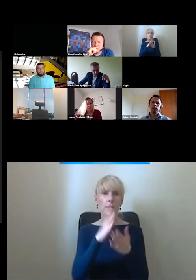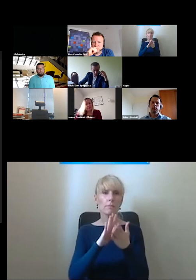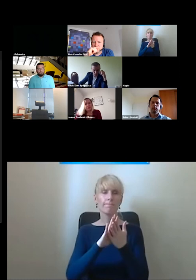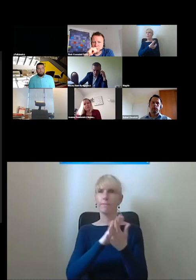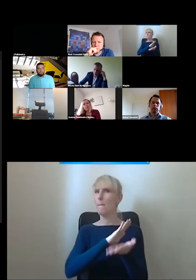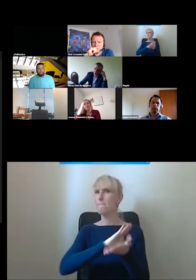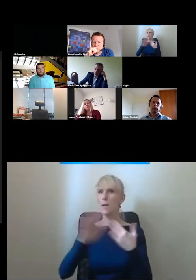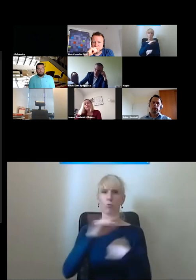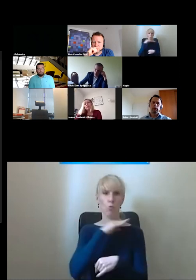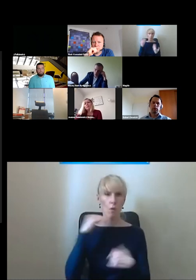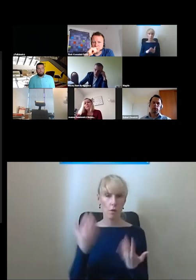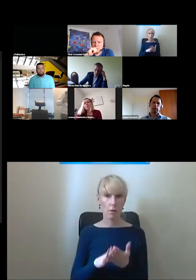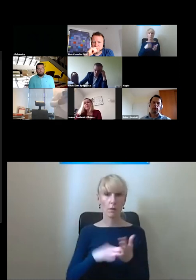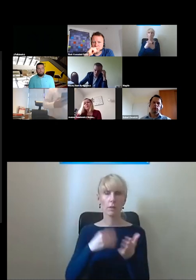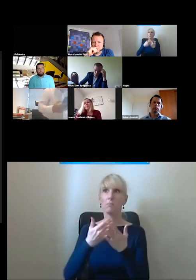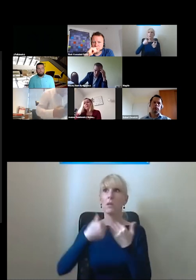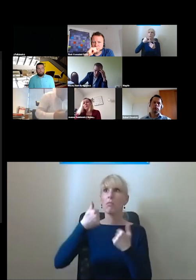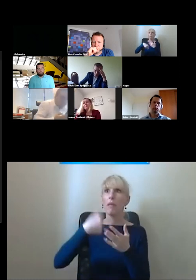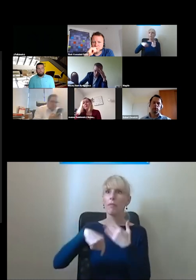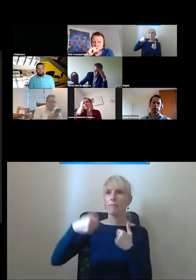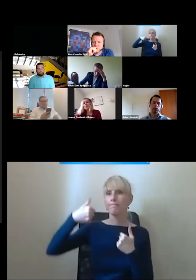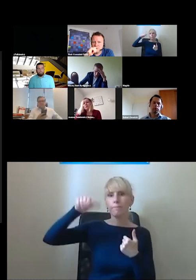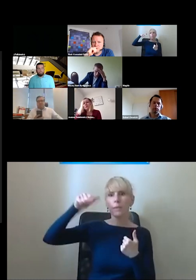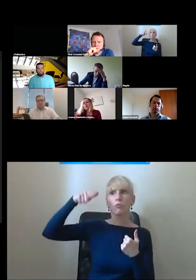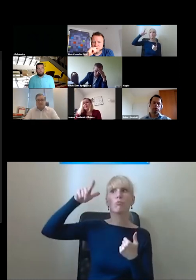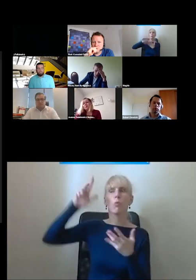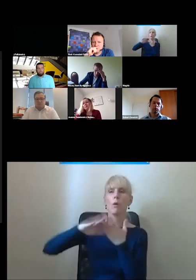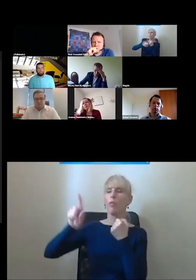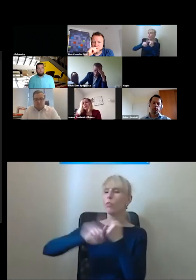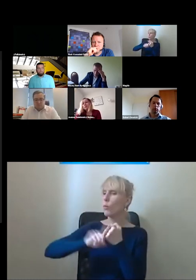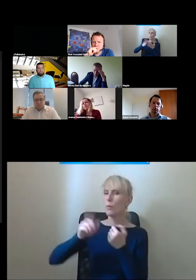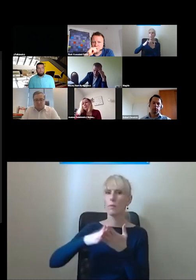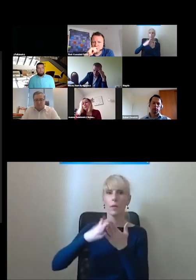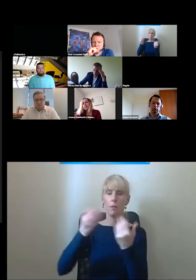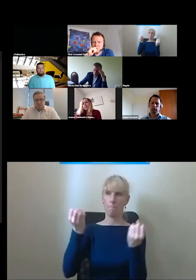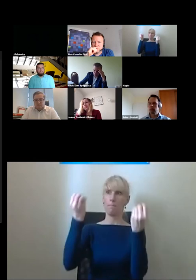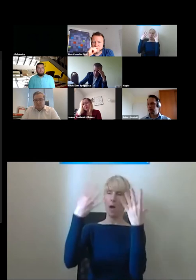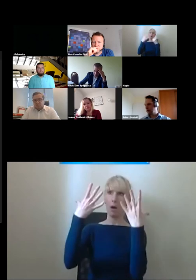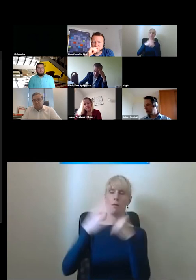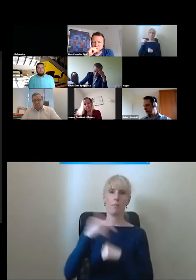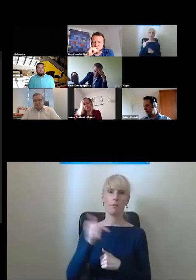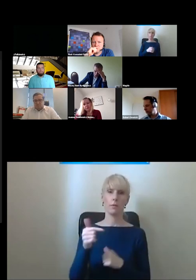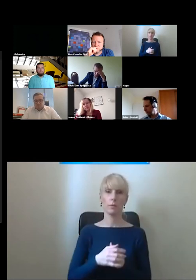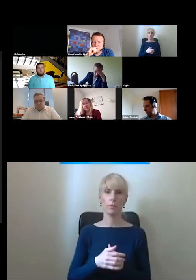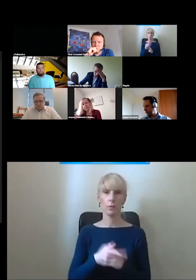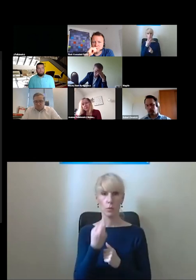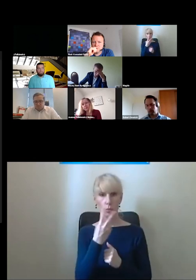z numerem piętra być jakimś wyróżnikiem natomiast no tutaj nie jest